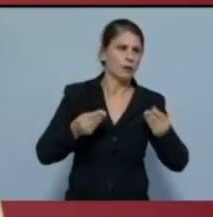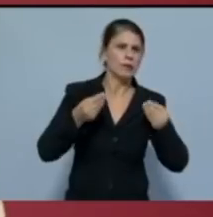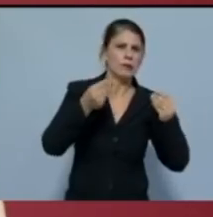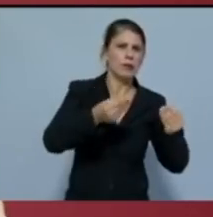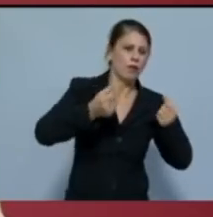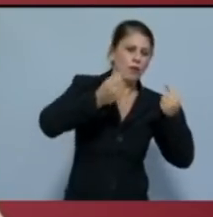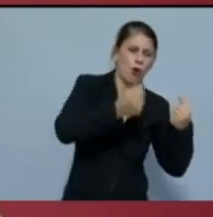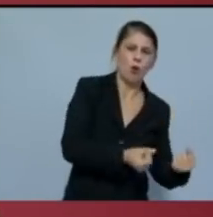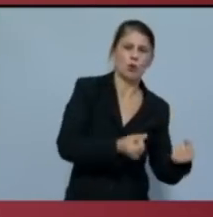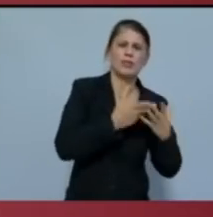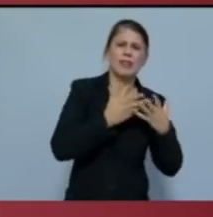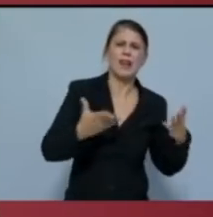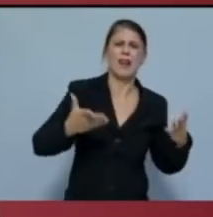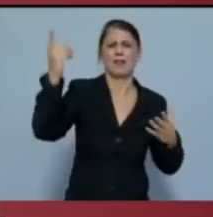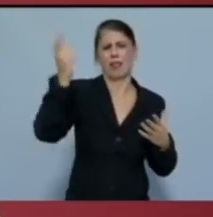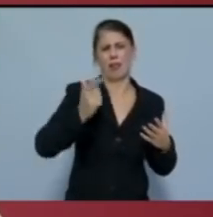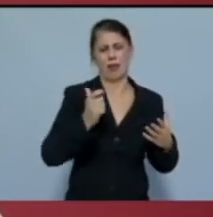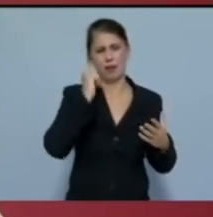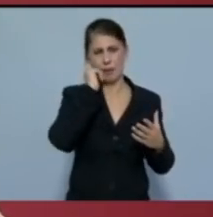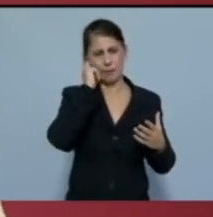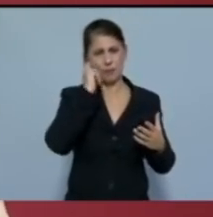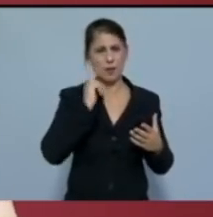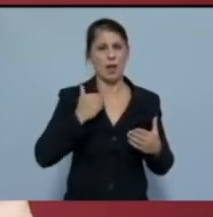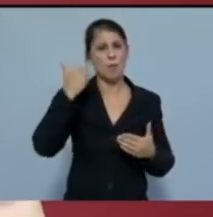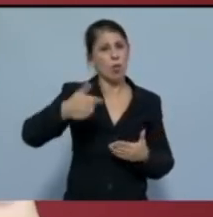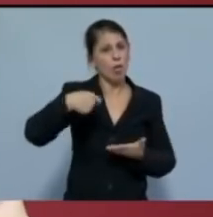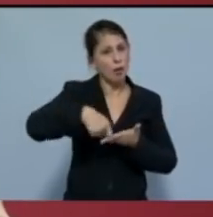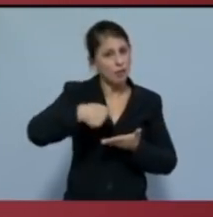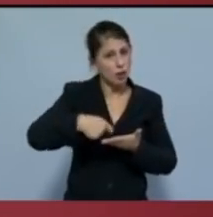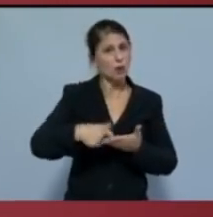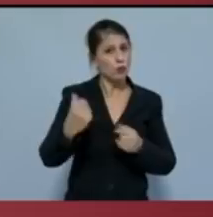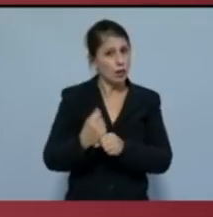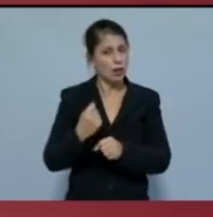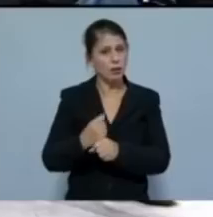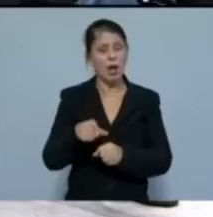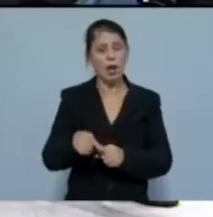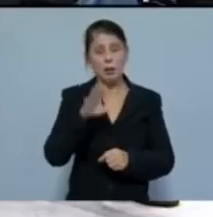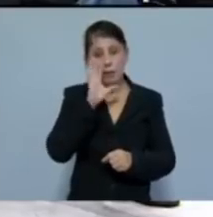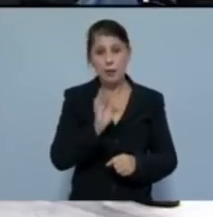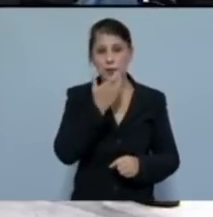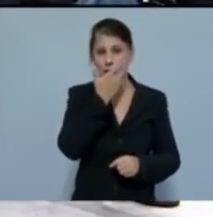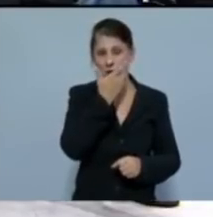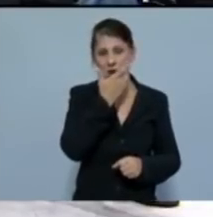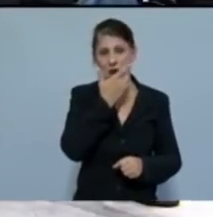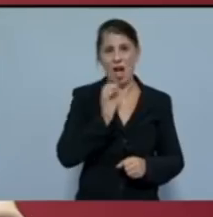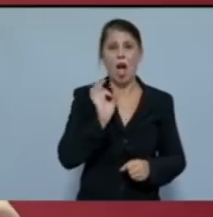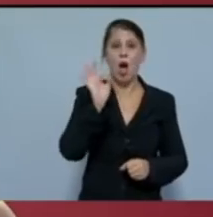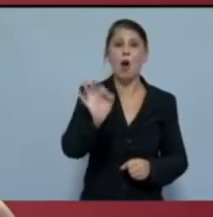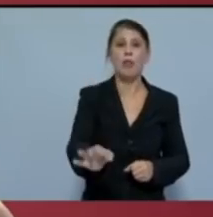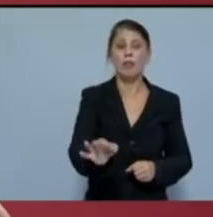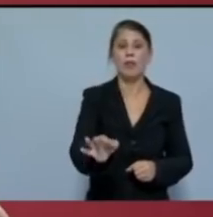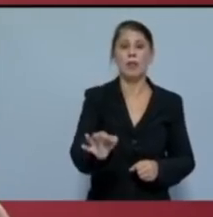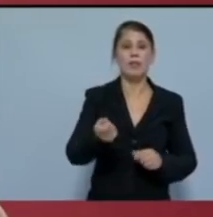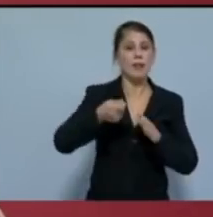νέα τεράστια δάνεια που θα αποπληρώνουν οι εργαζόμενοι αλλά αντικειμενικά οδηγεί σε